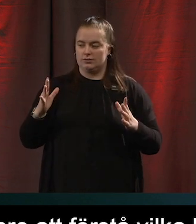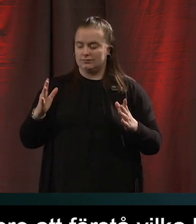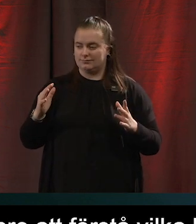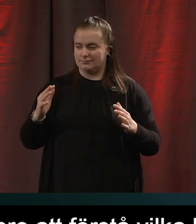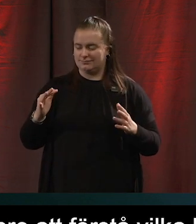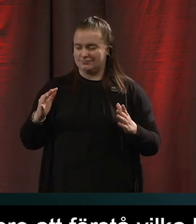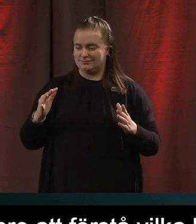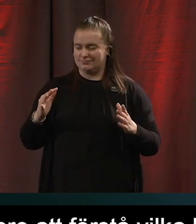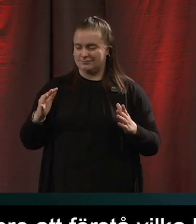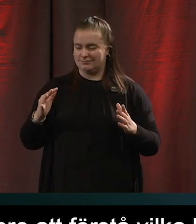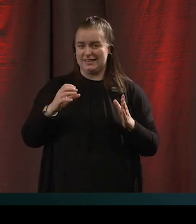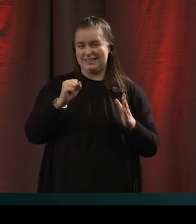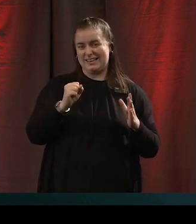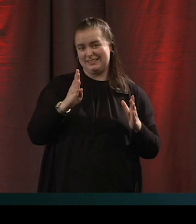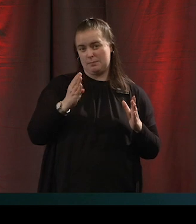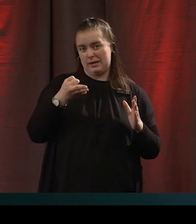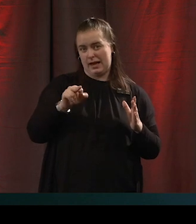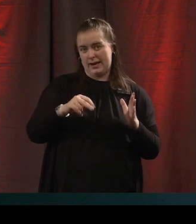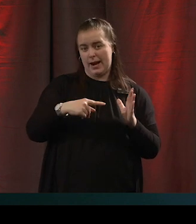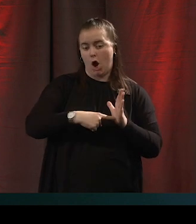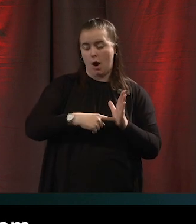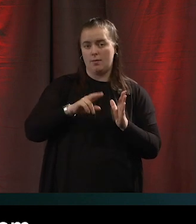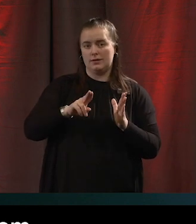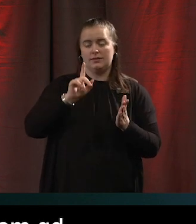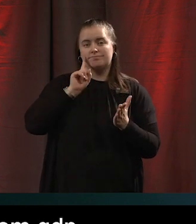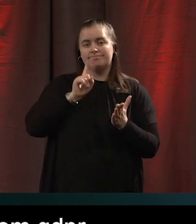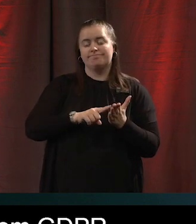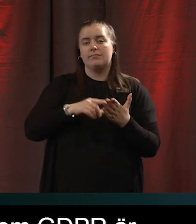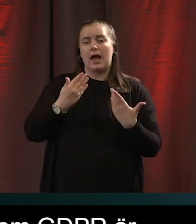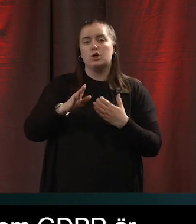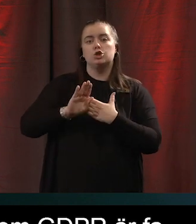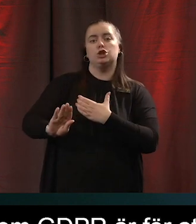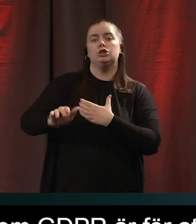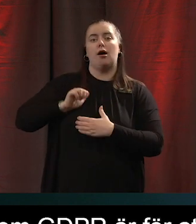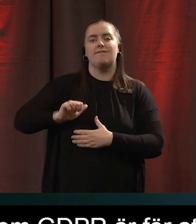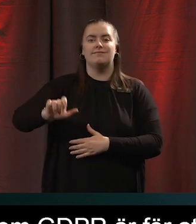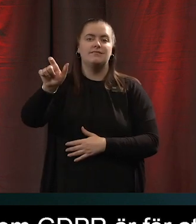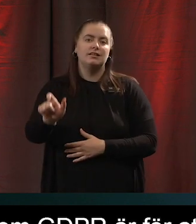lagen om GDPR är ju till för att skydda användarenhet så